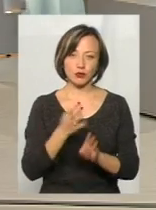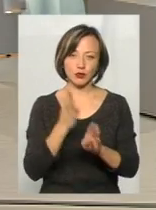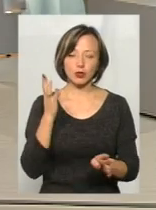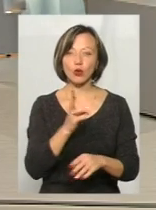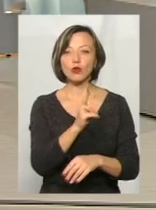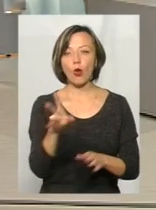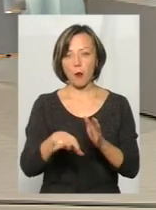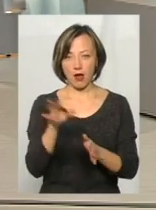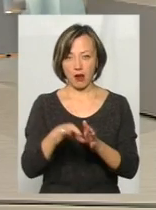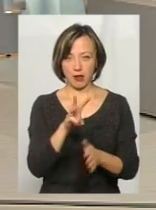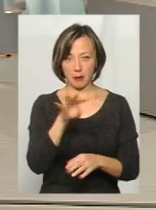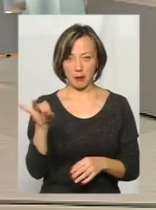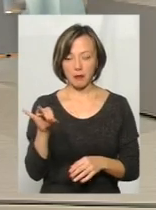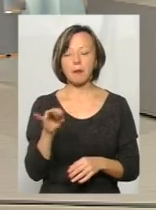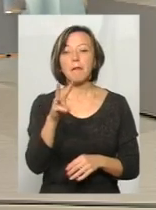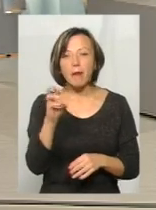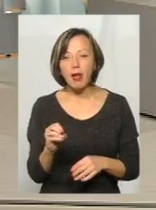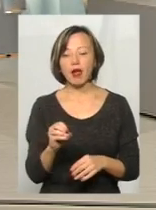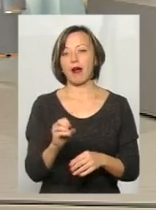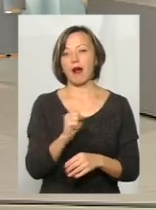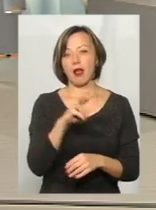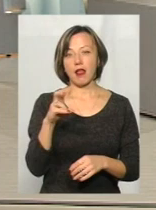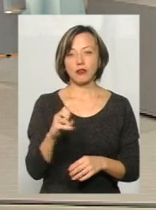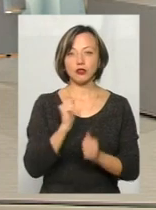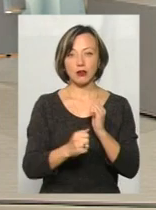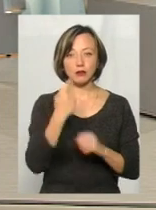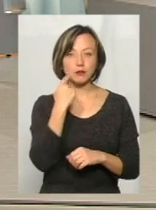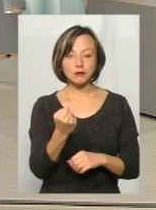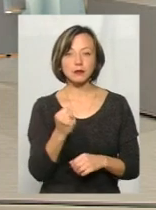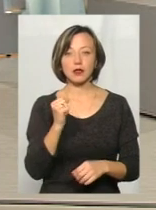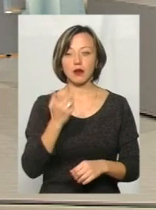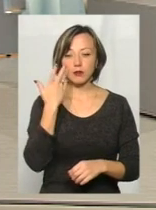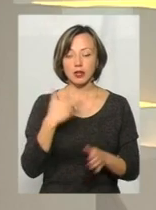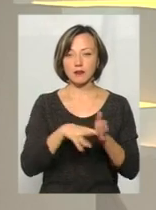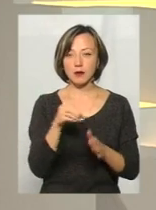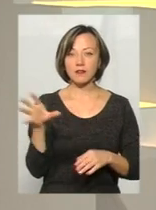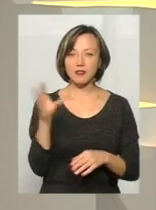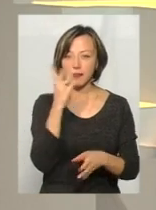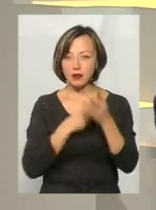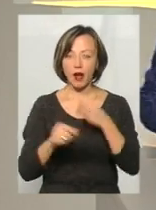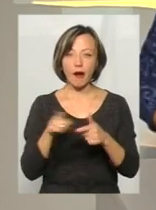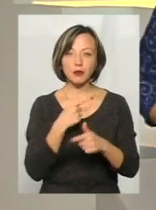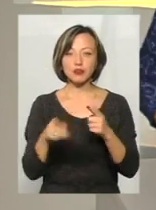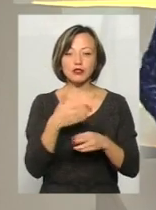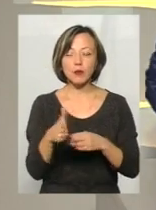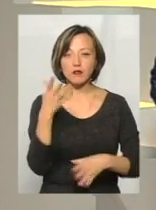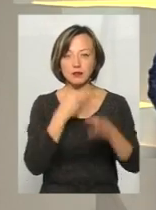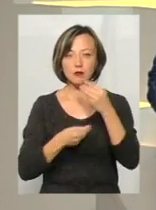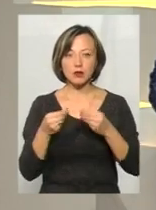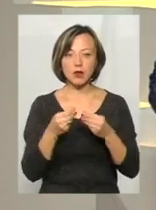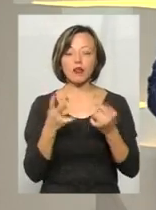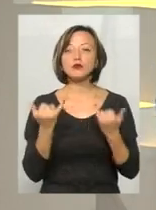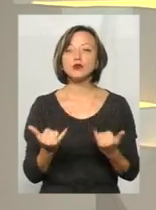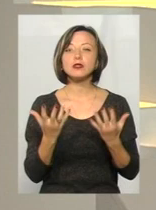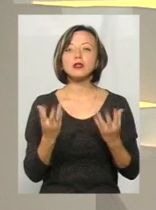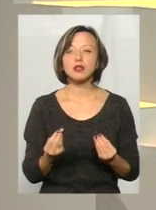які будуть обирати. Проте, дуже часто закидають, що під час виборів або ж все сфальсифіковано, або частково сфальсифіковано. На